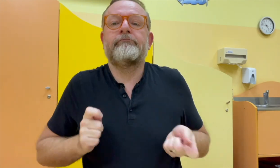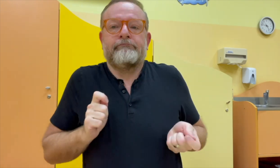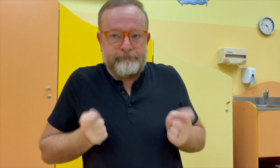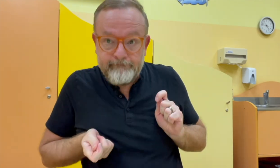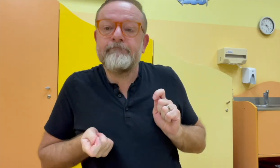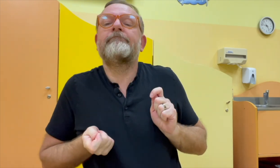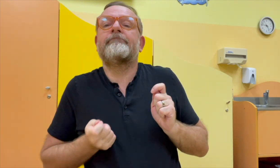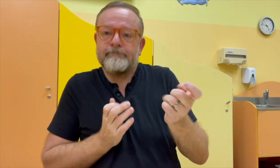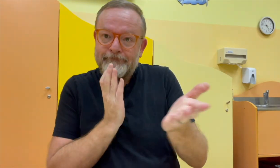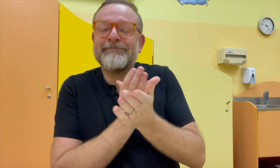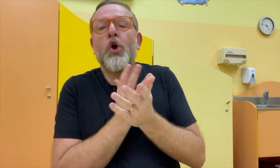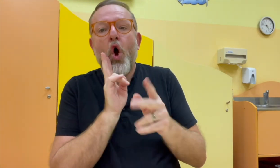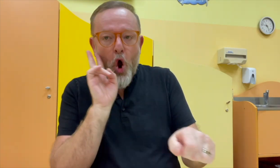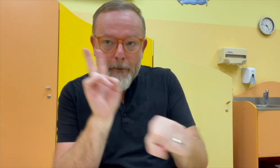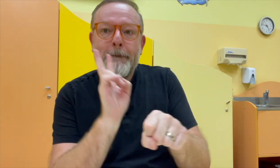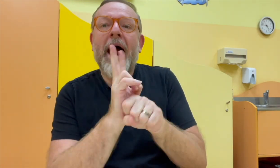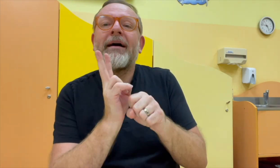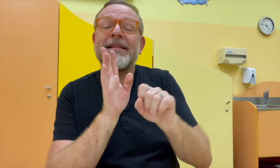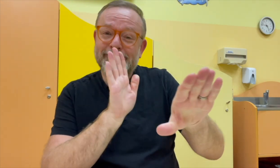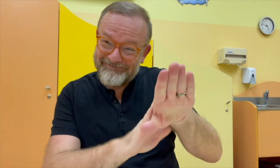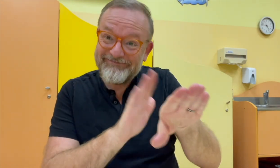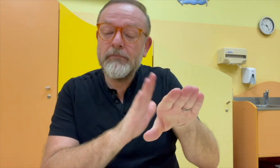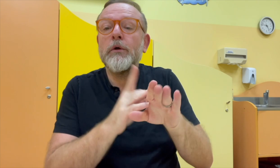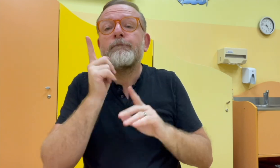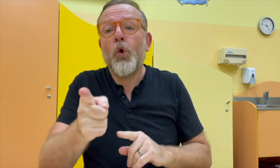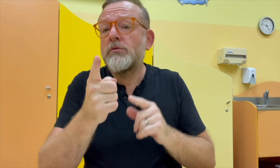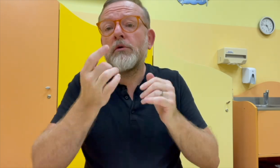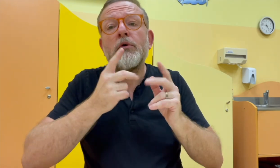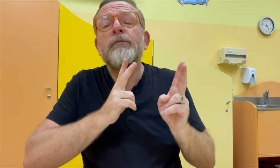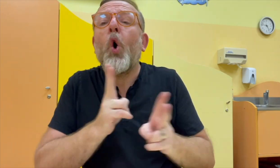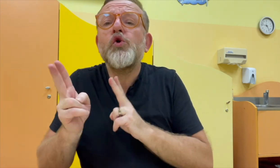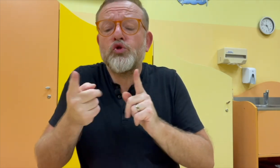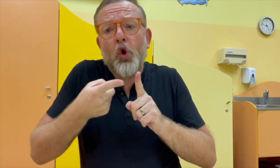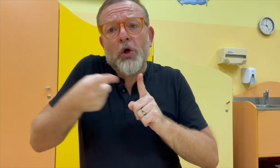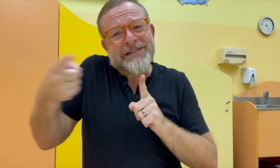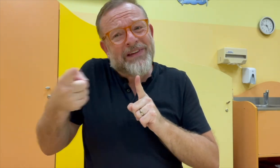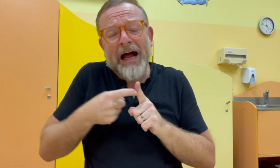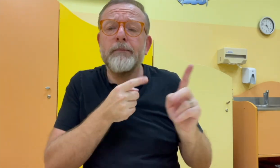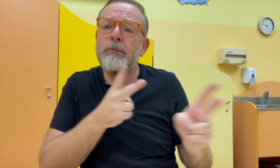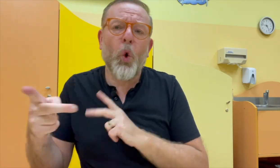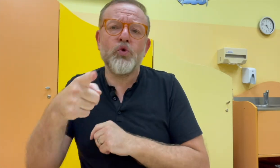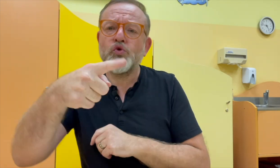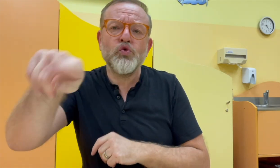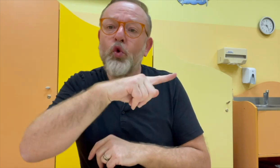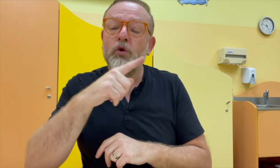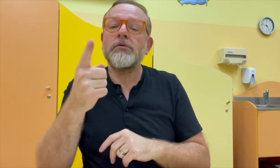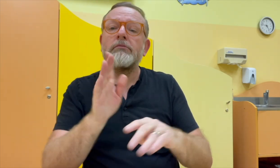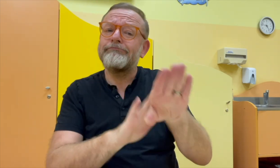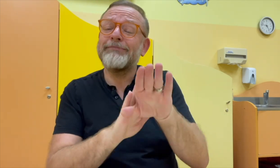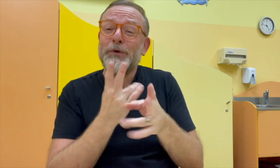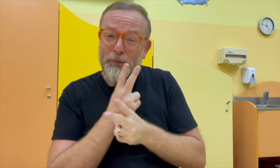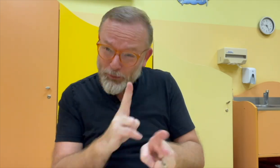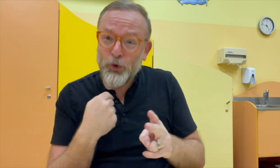umět vlastně se přizpůsobit tomu, jakým způsobem tomu konkrétnímu člověku tu zpětnu vás podávám.